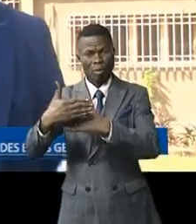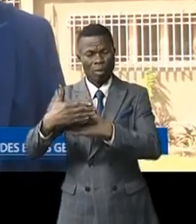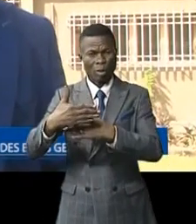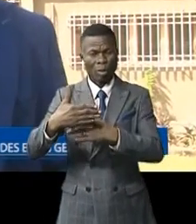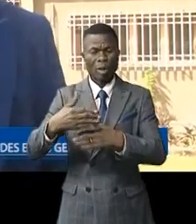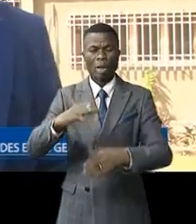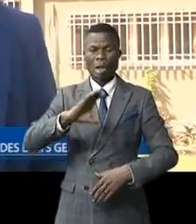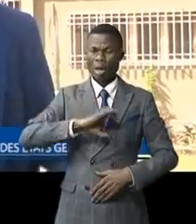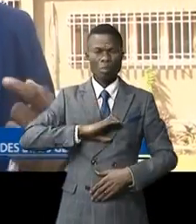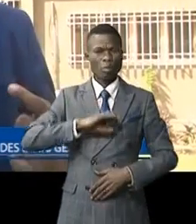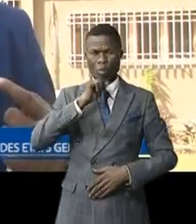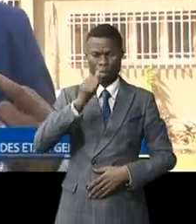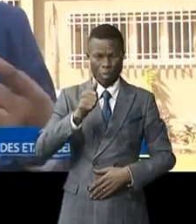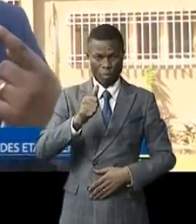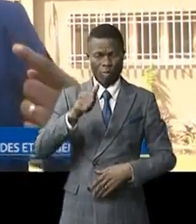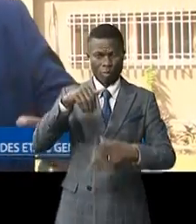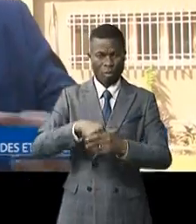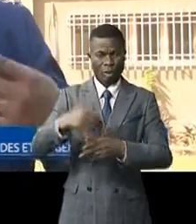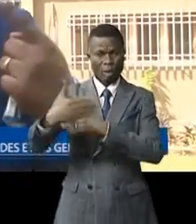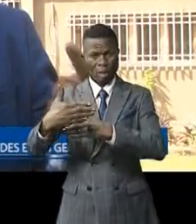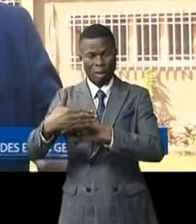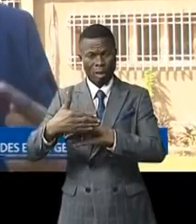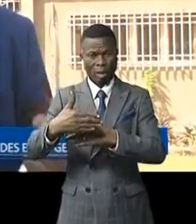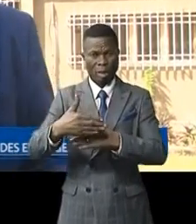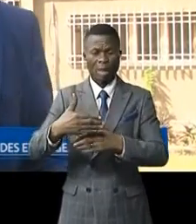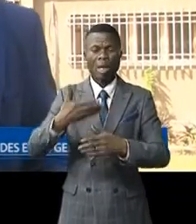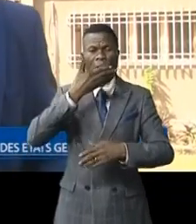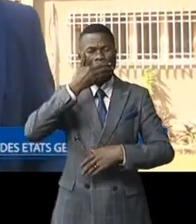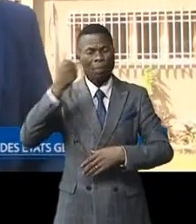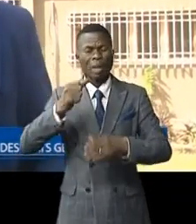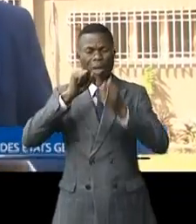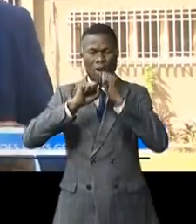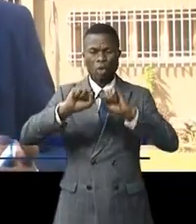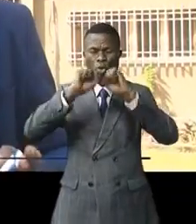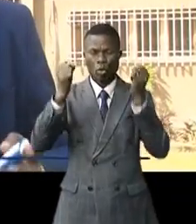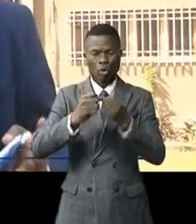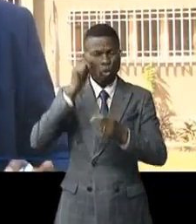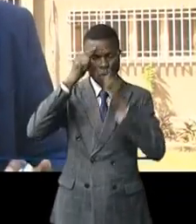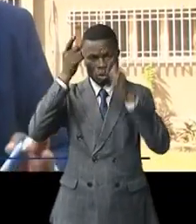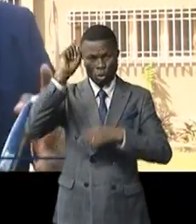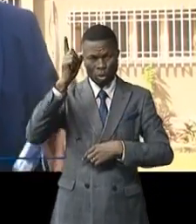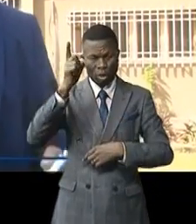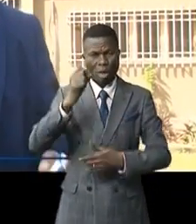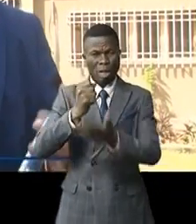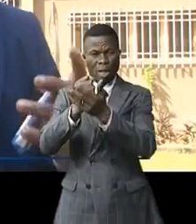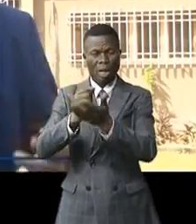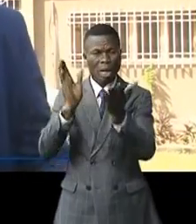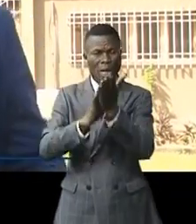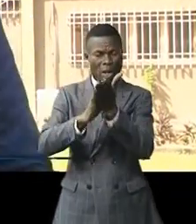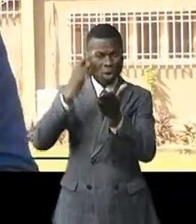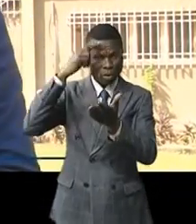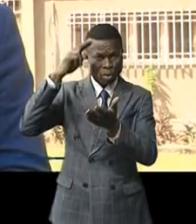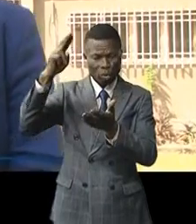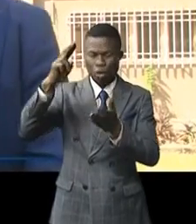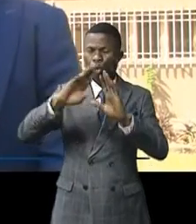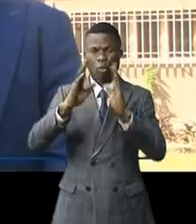gendarmerie. Ils sont plutôt dans une approche de la viabilisation. Le souci, c'est de conduire nos institutions, nos